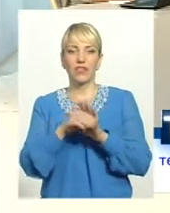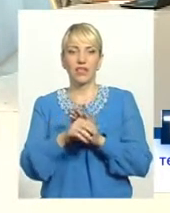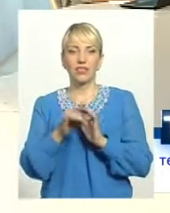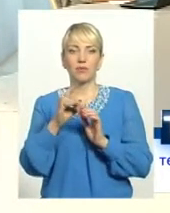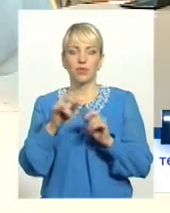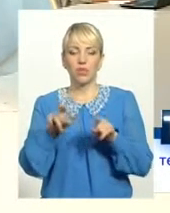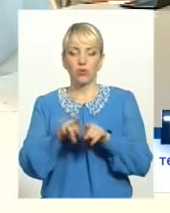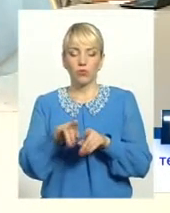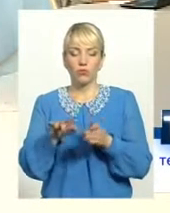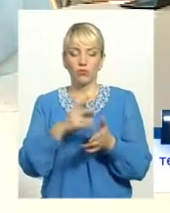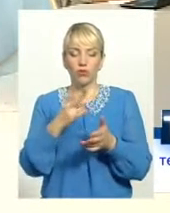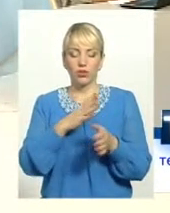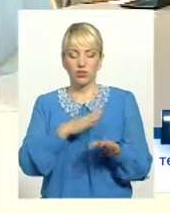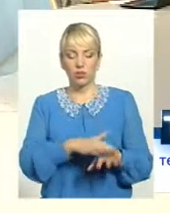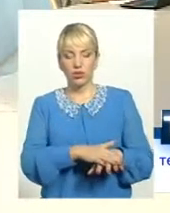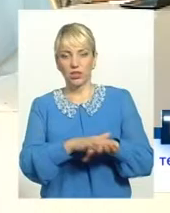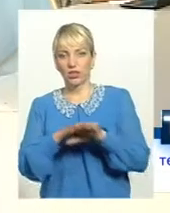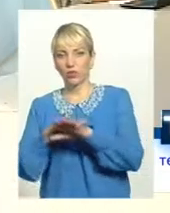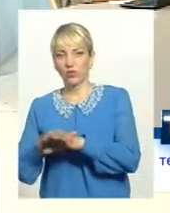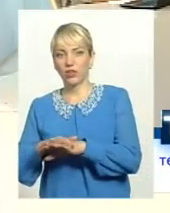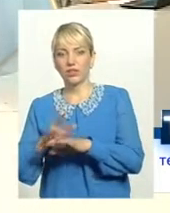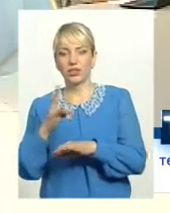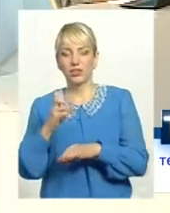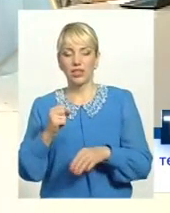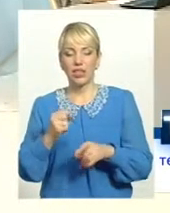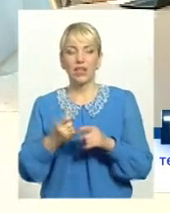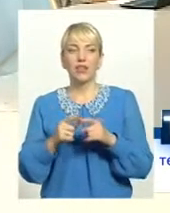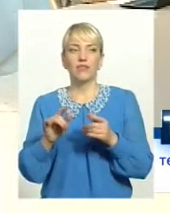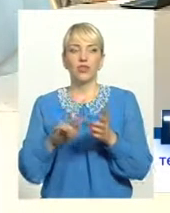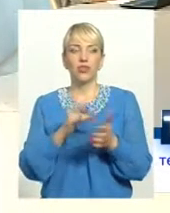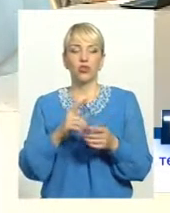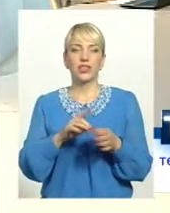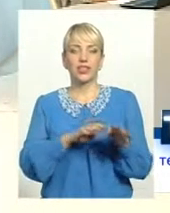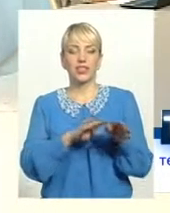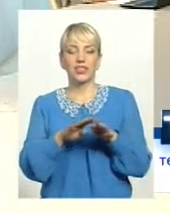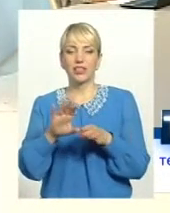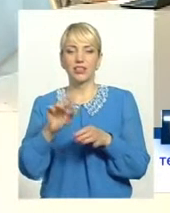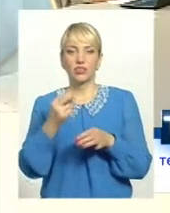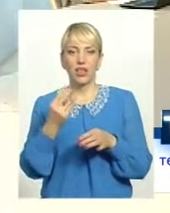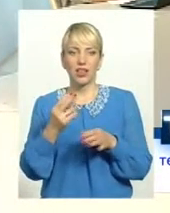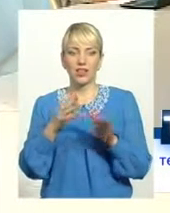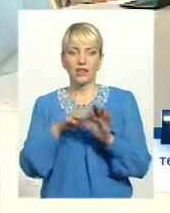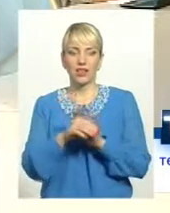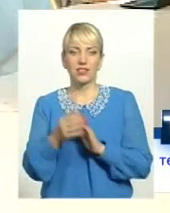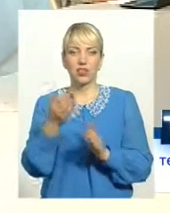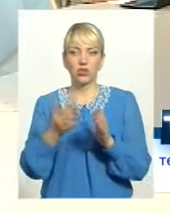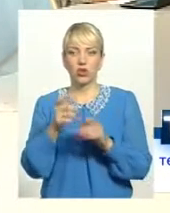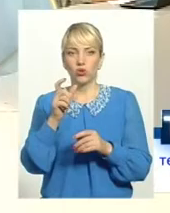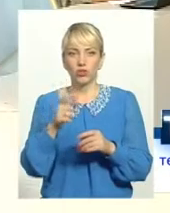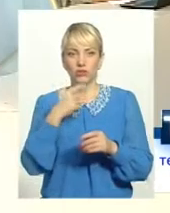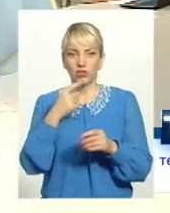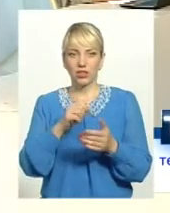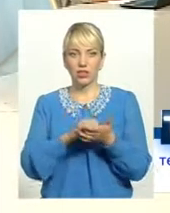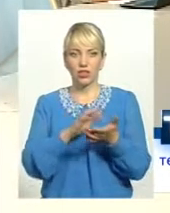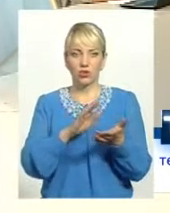піти відрахування на відповідні рахунки єдиного соціального внеску. Якщо говорити, що людині нарахували